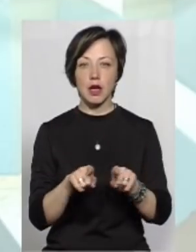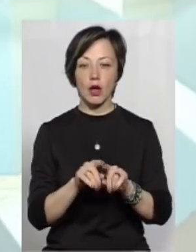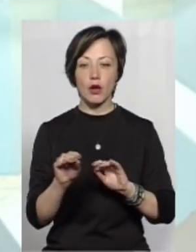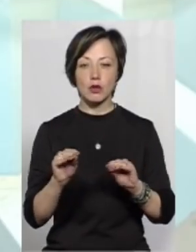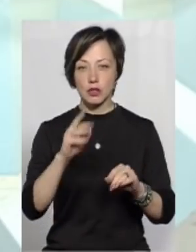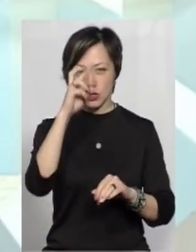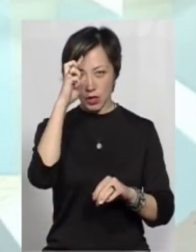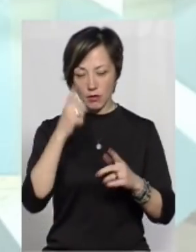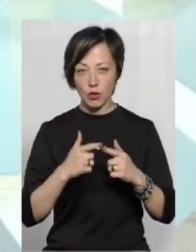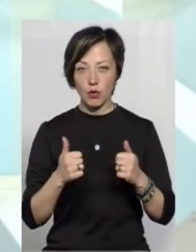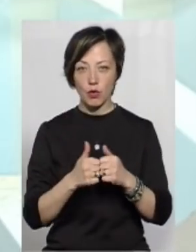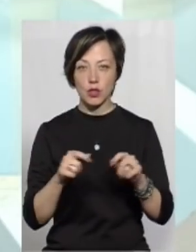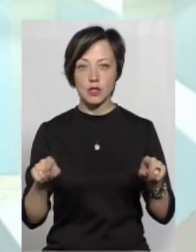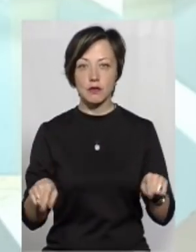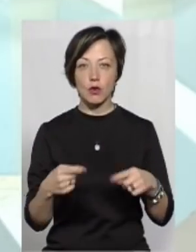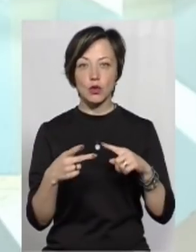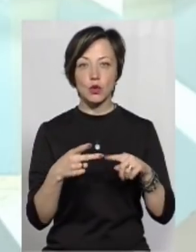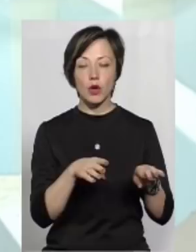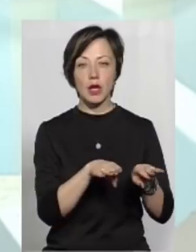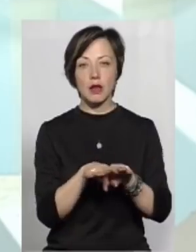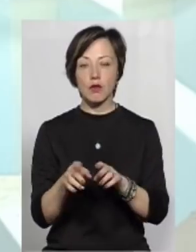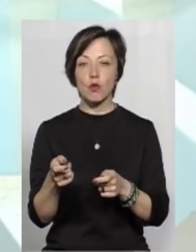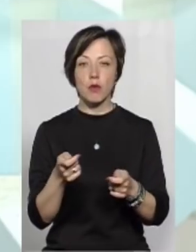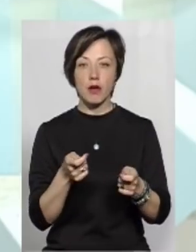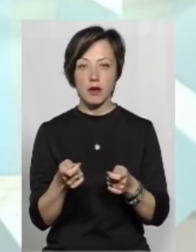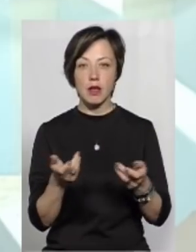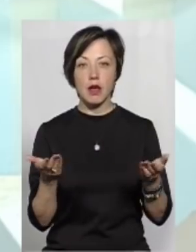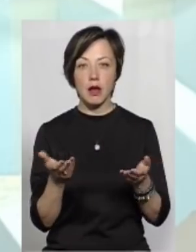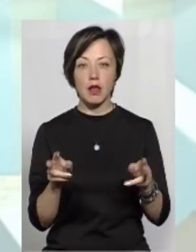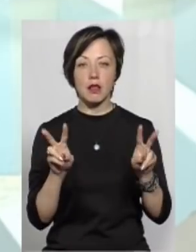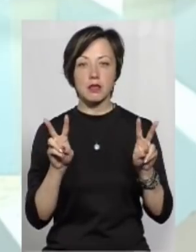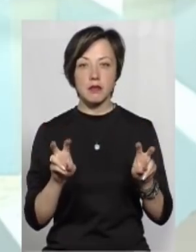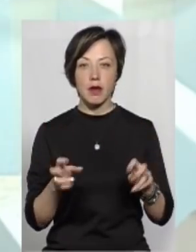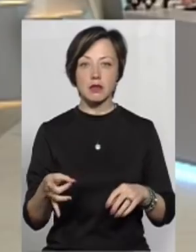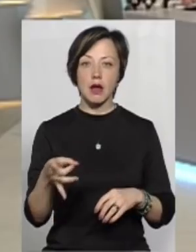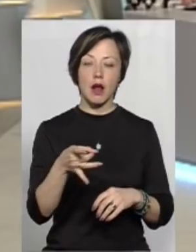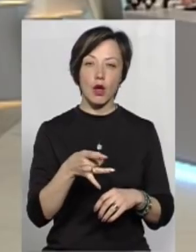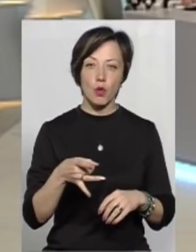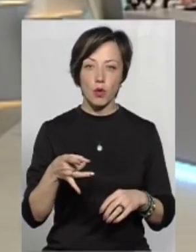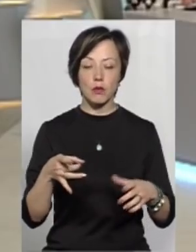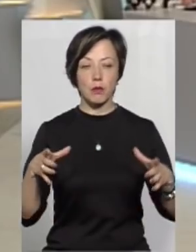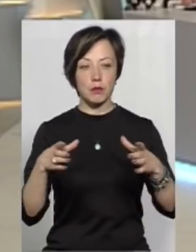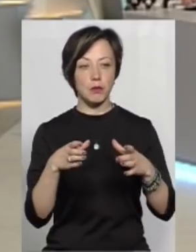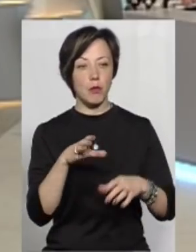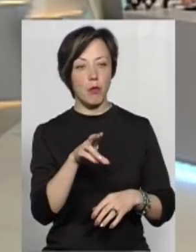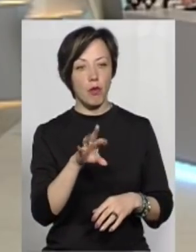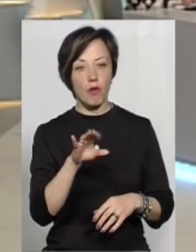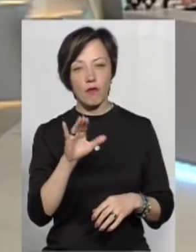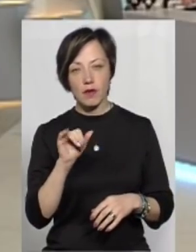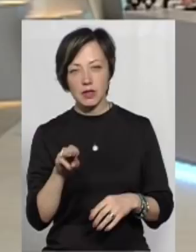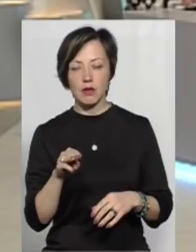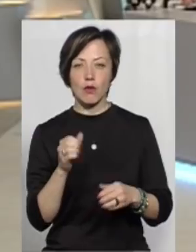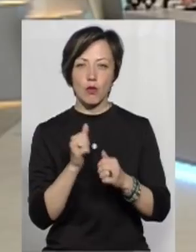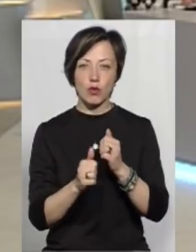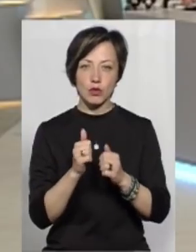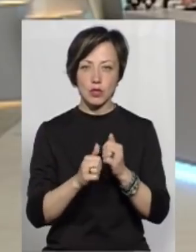державних органів створюється другий рівень управління, який називається район, повід, дистрік. В